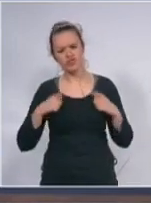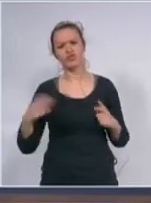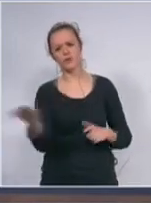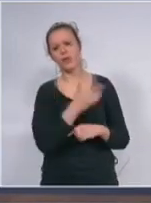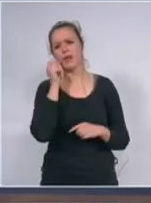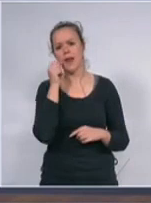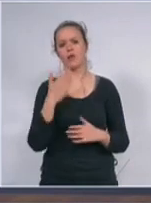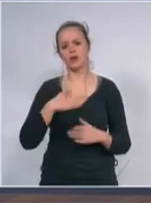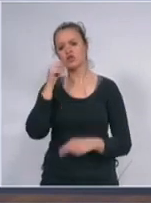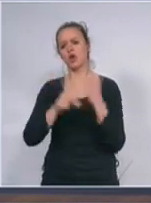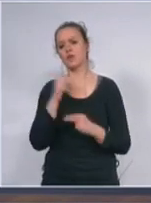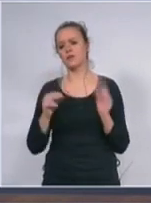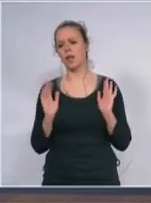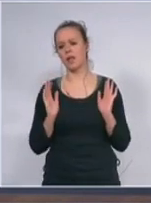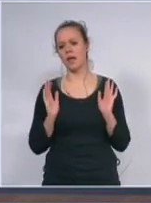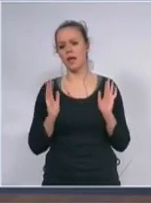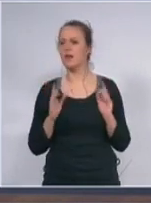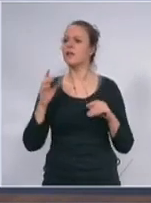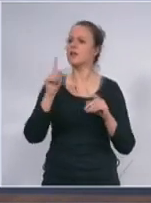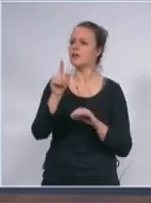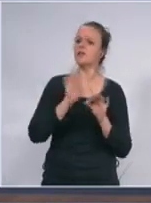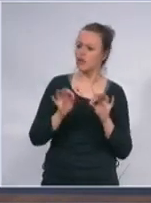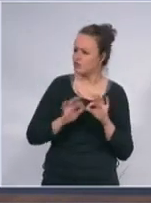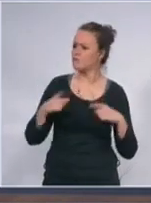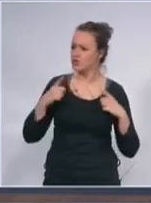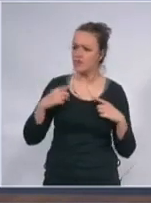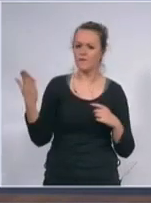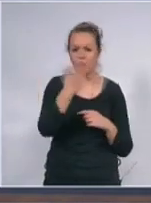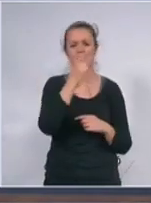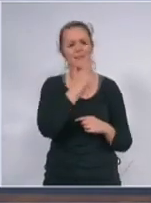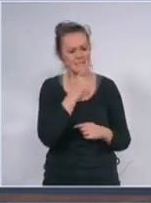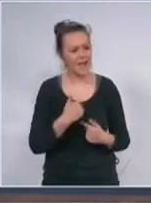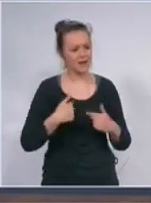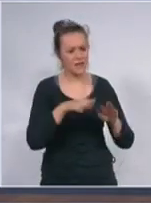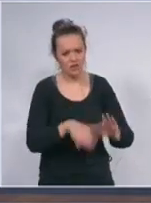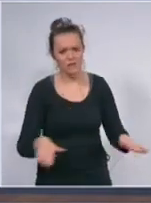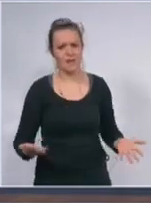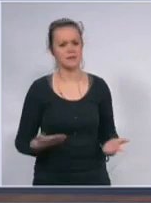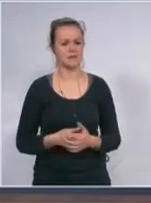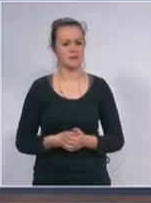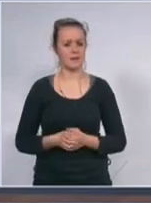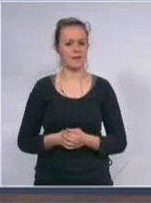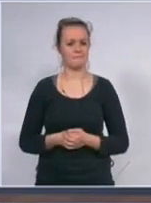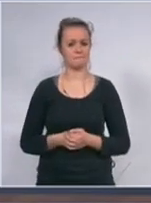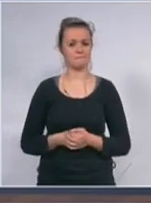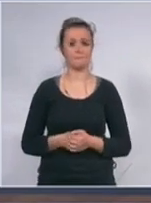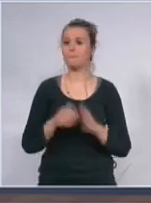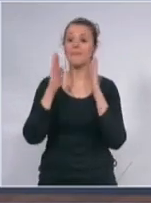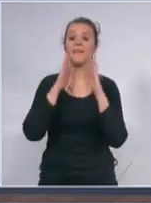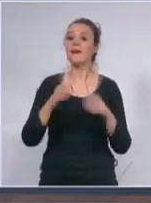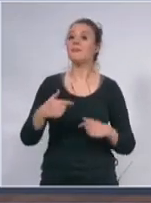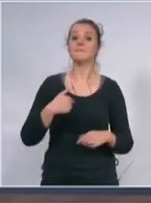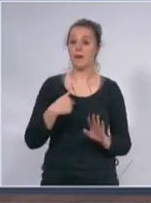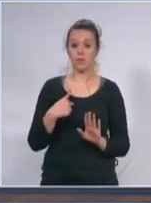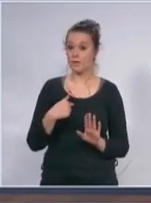živote naših roditelja da štitim živote naših starih da štitim živote naše dece i verujte mi da ću